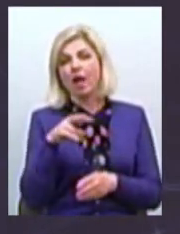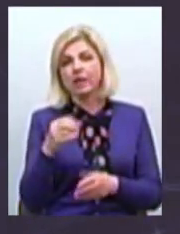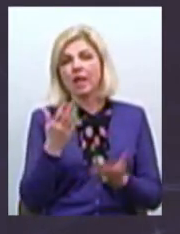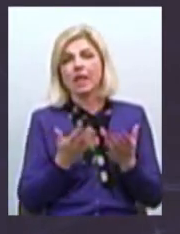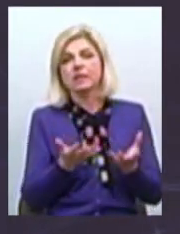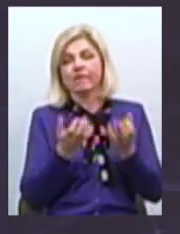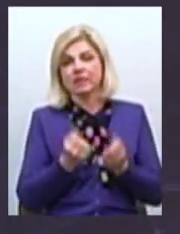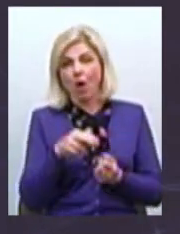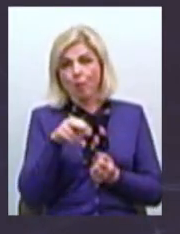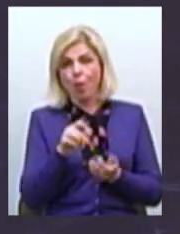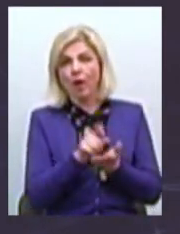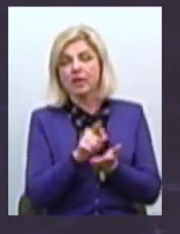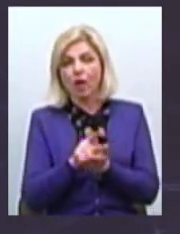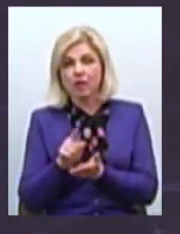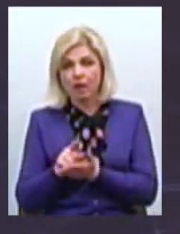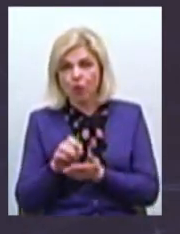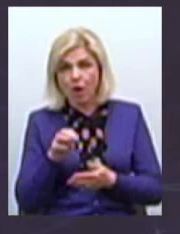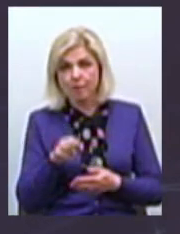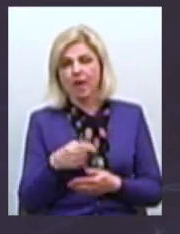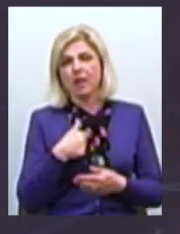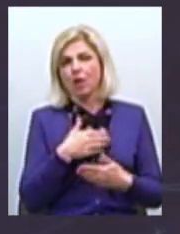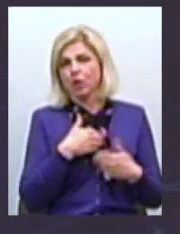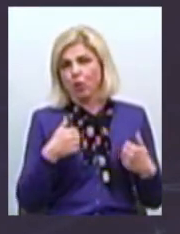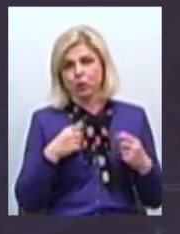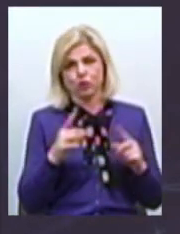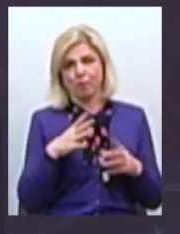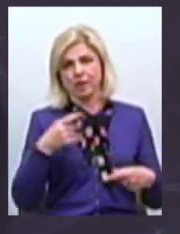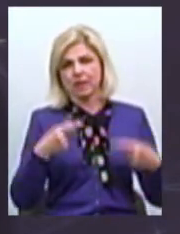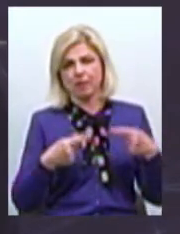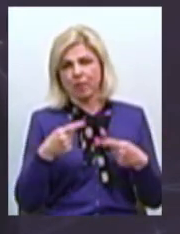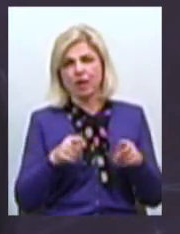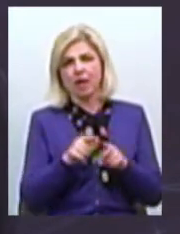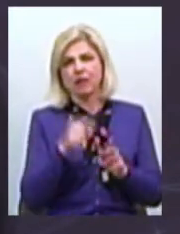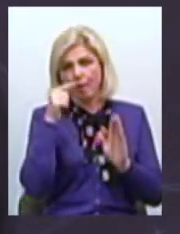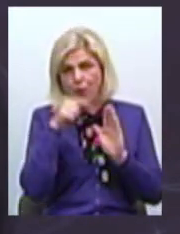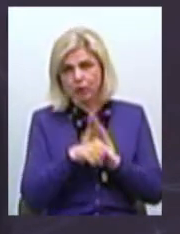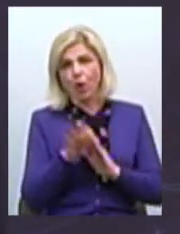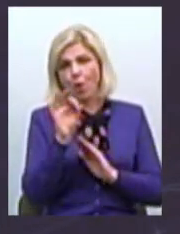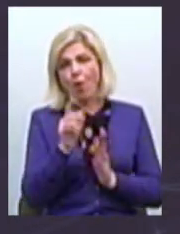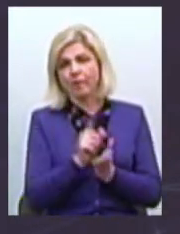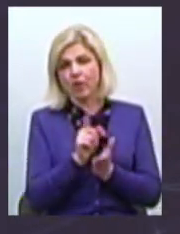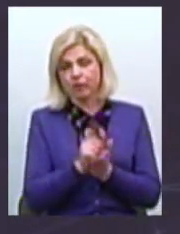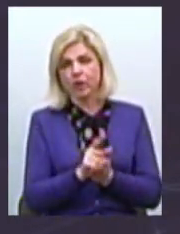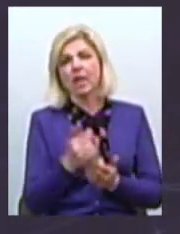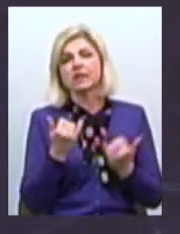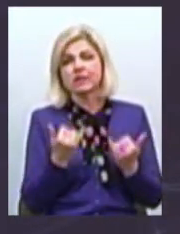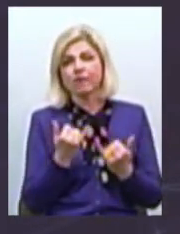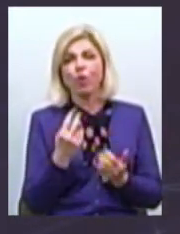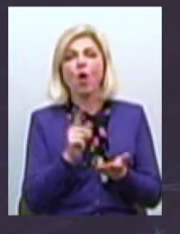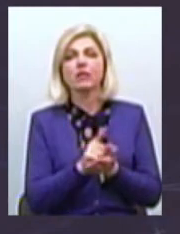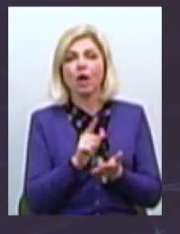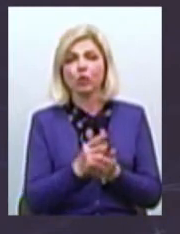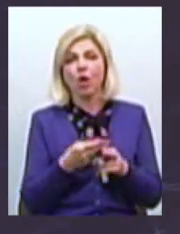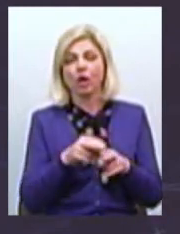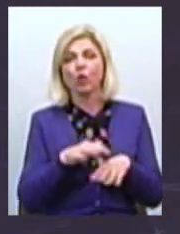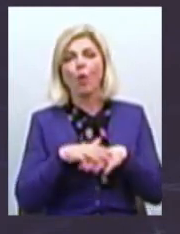податках, то я не хочу просто, щоб була дискусія Так глибша по податках, то ПДФО, який сьогодні перераховується